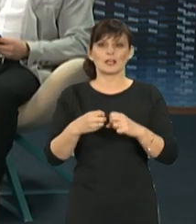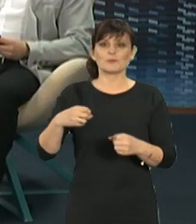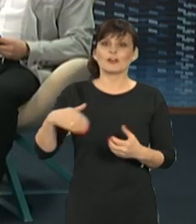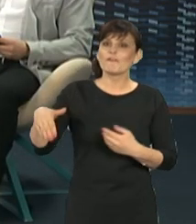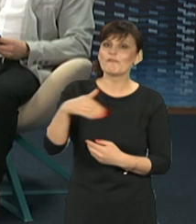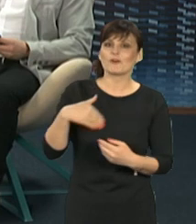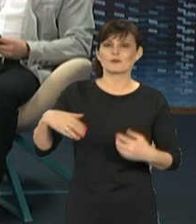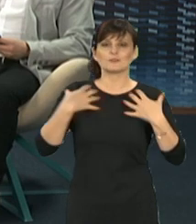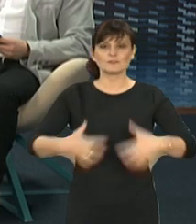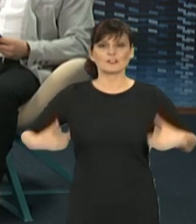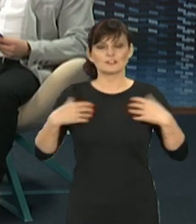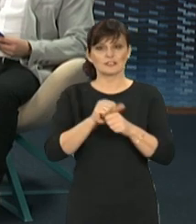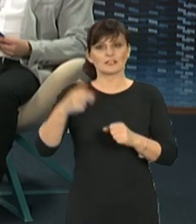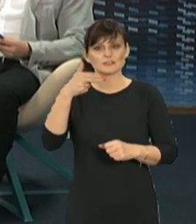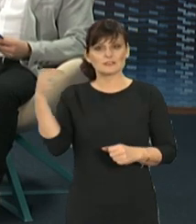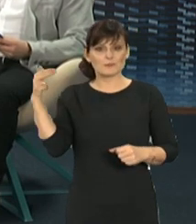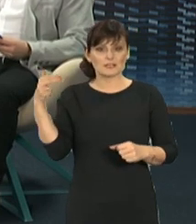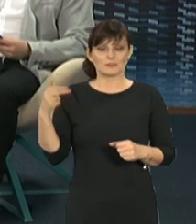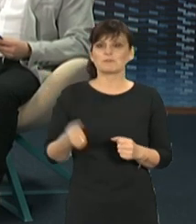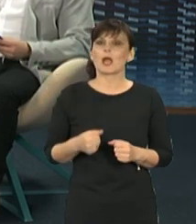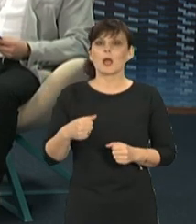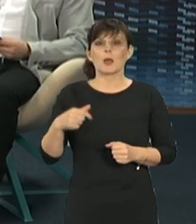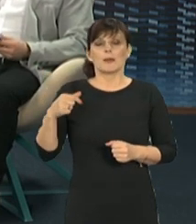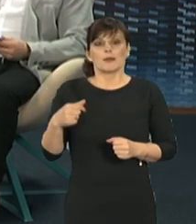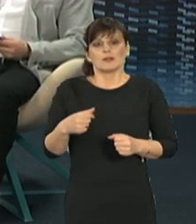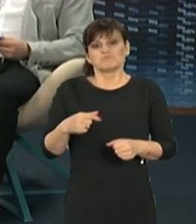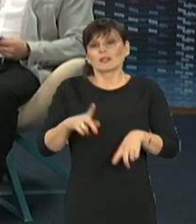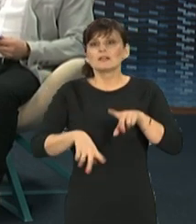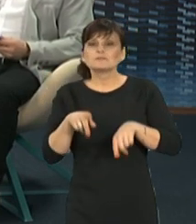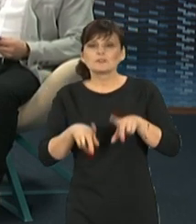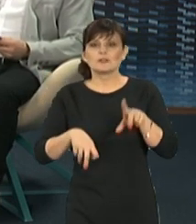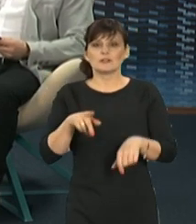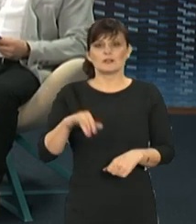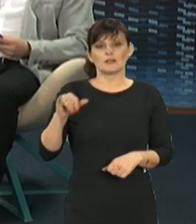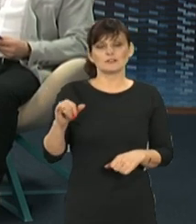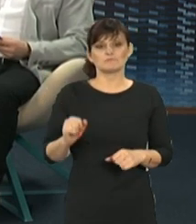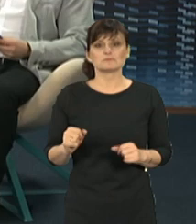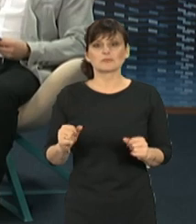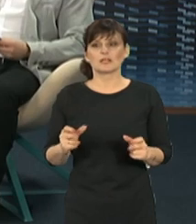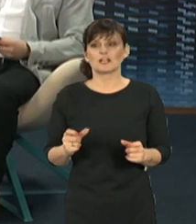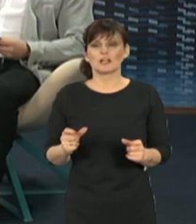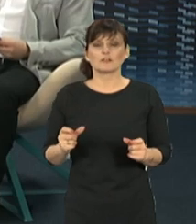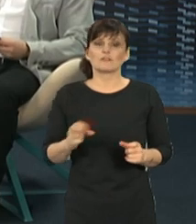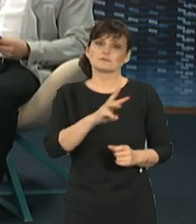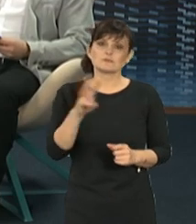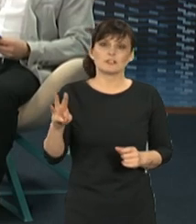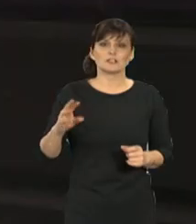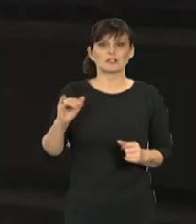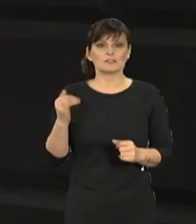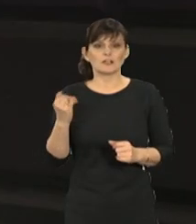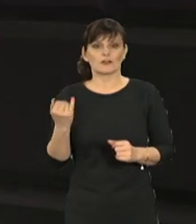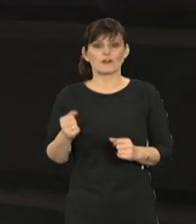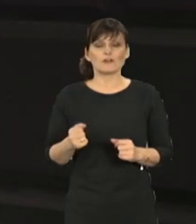dookoła tych zwierząt, można powiedzieć, jest tematem powszednim, prawda? I tutaj i państwo jako